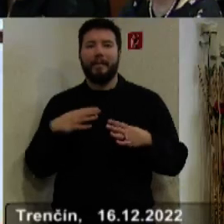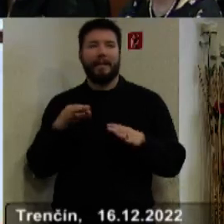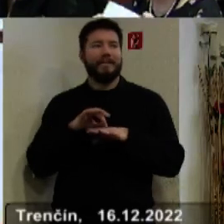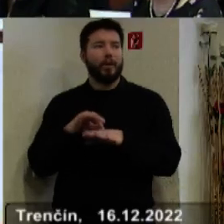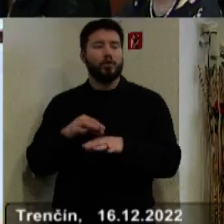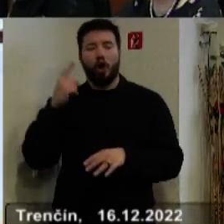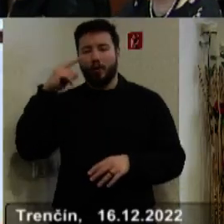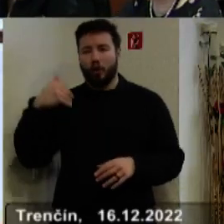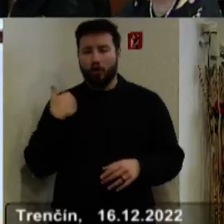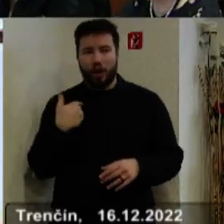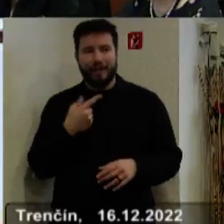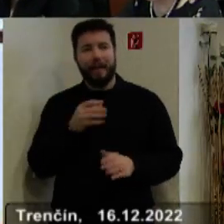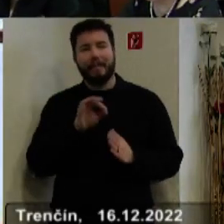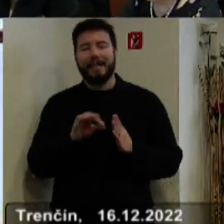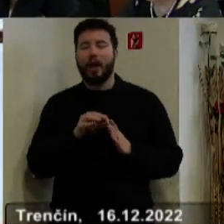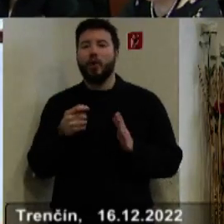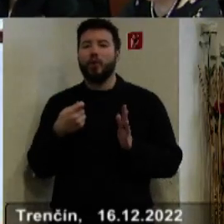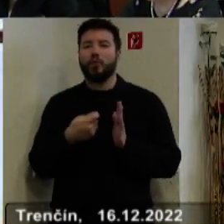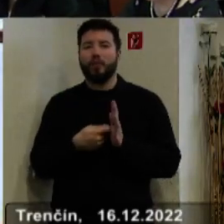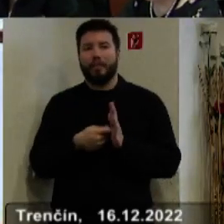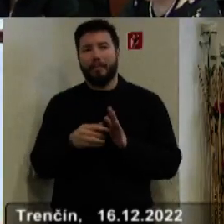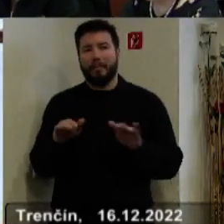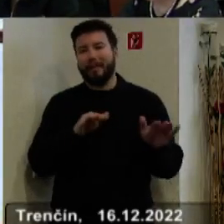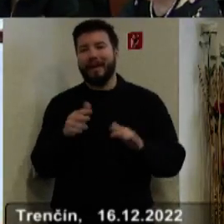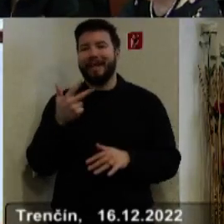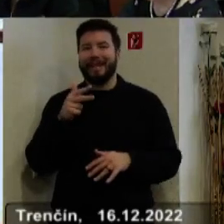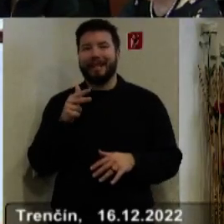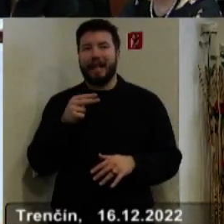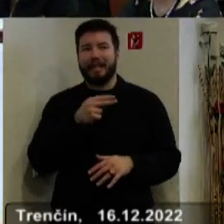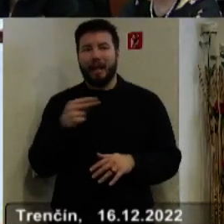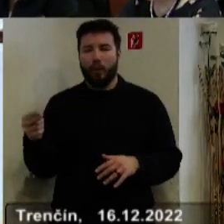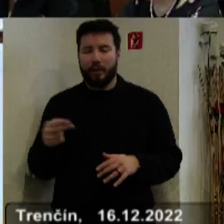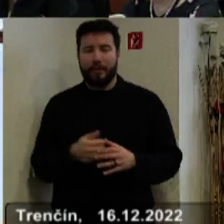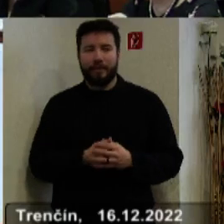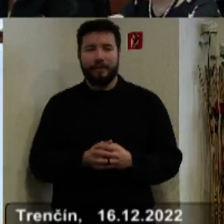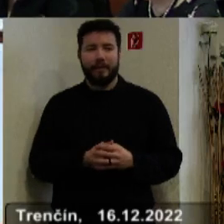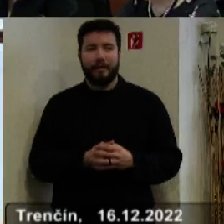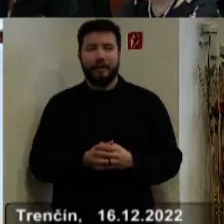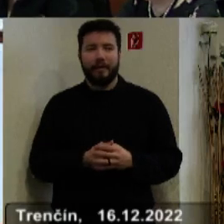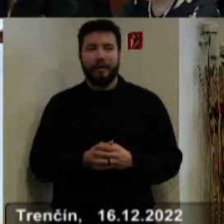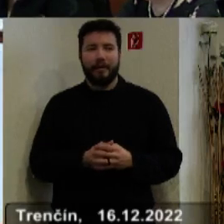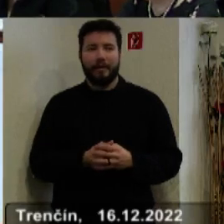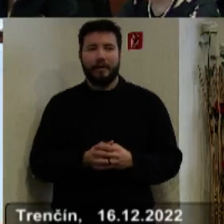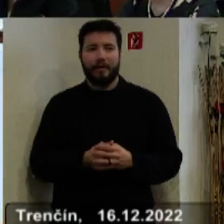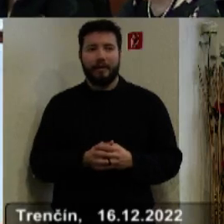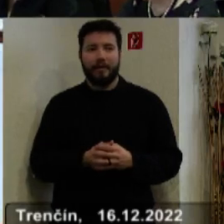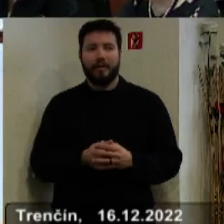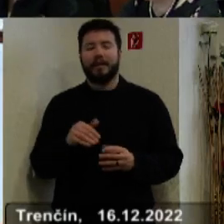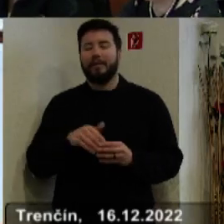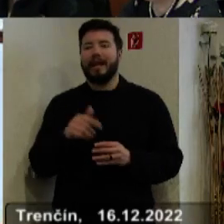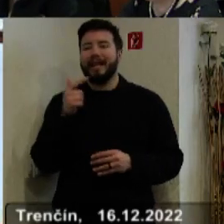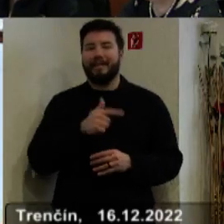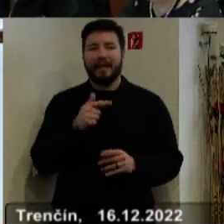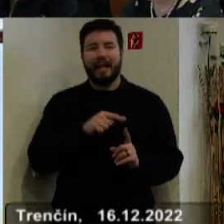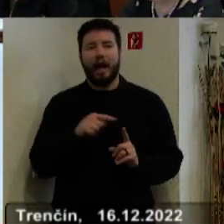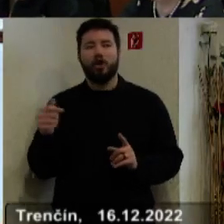odboru školstva tu uviedol sumu v priemere 13 eur, tak ten nárast je tam samozrejme niekde od tých 20 % až do